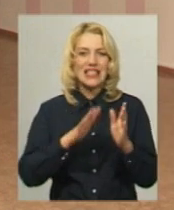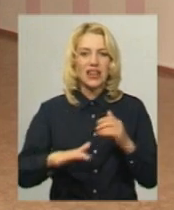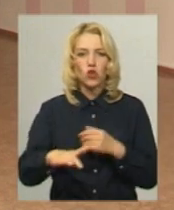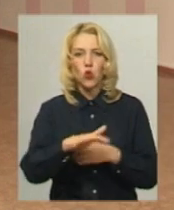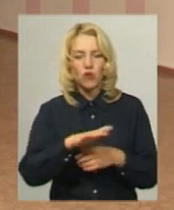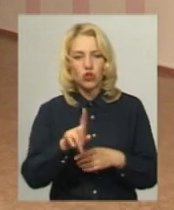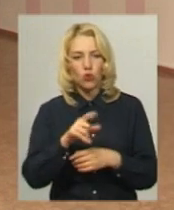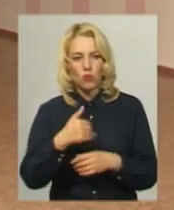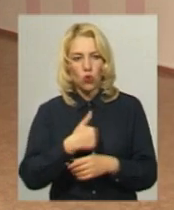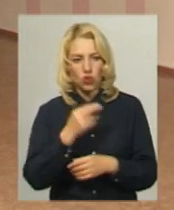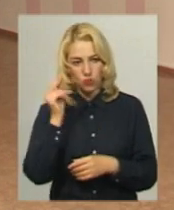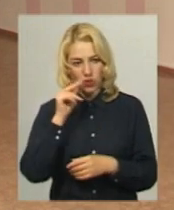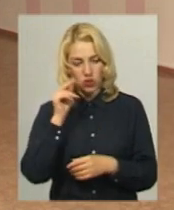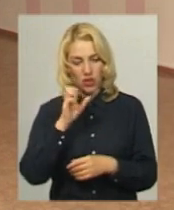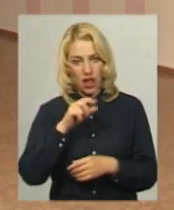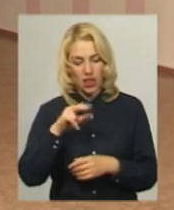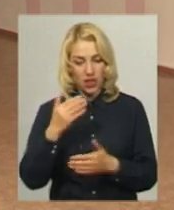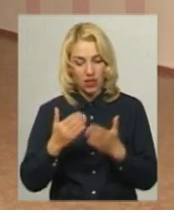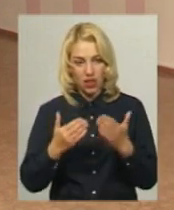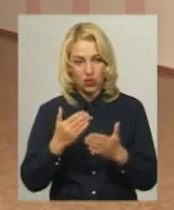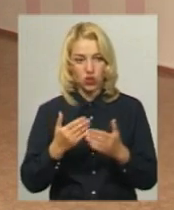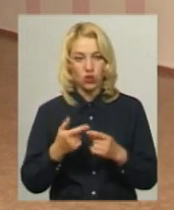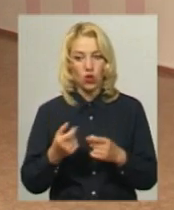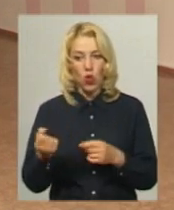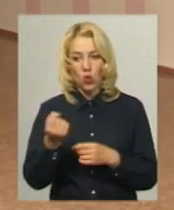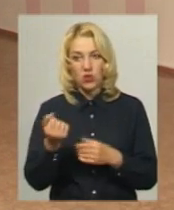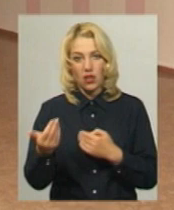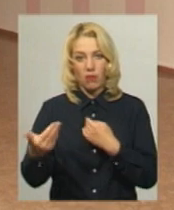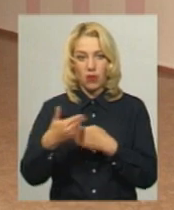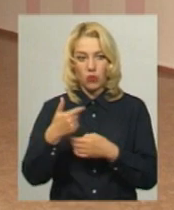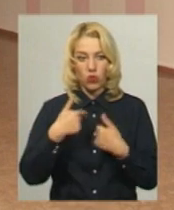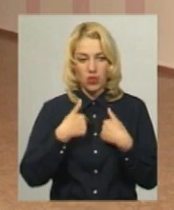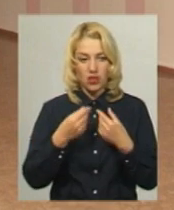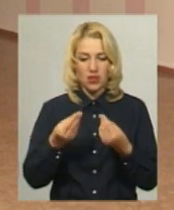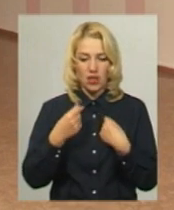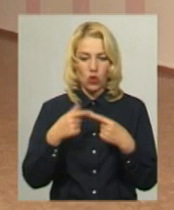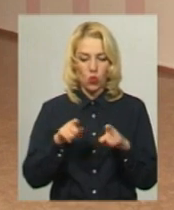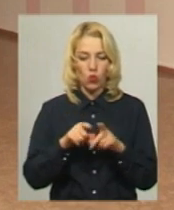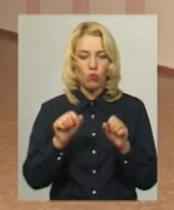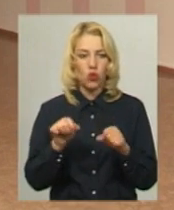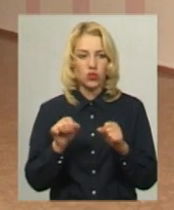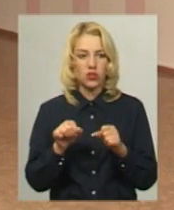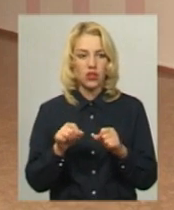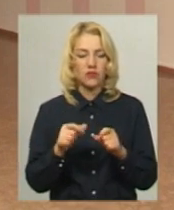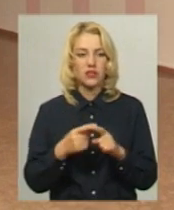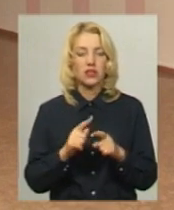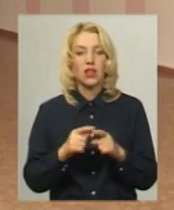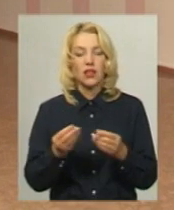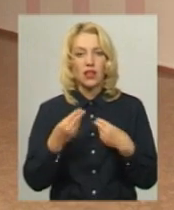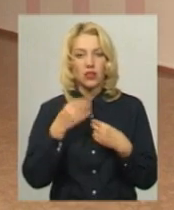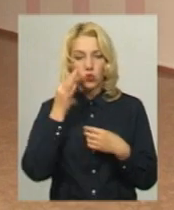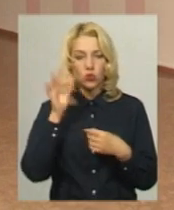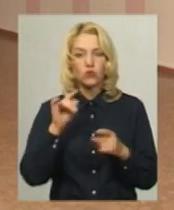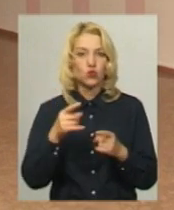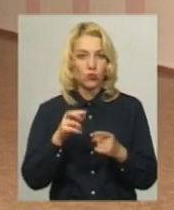яку ми хочемо вивчати. Але якщо носії мови прибувають до нас і дають нам таку чудову можливість отримати теж певний досвід,